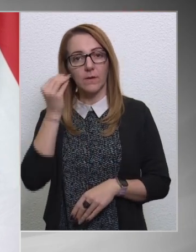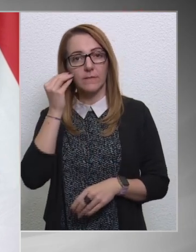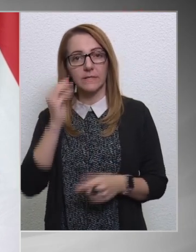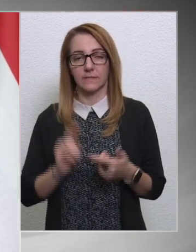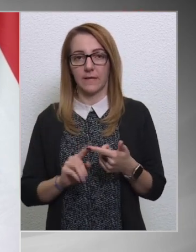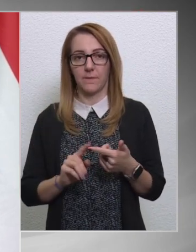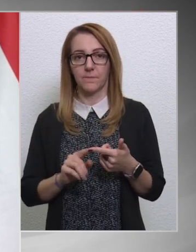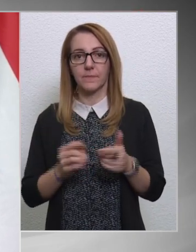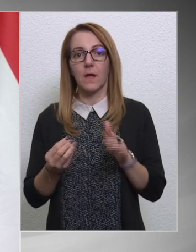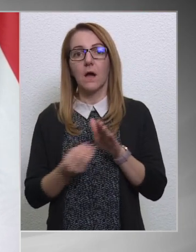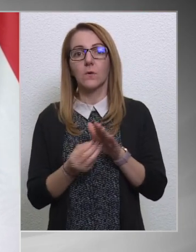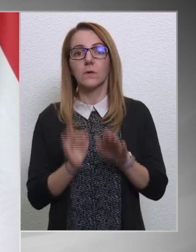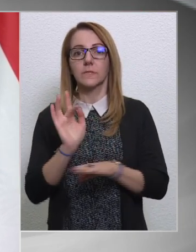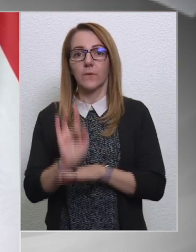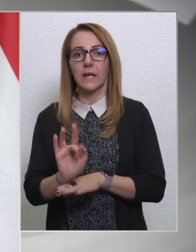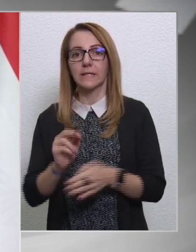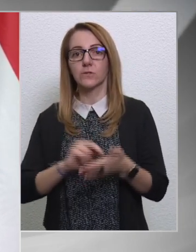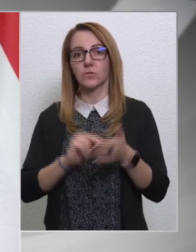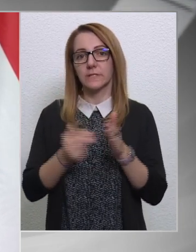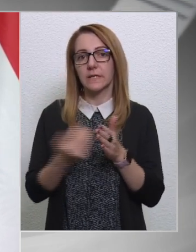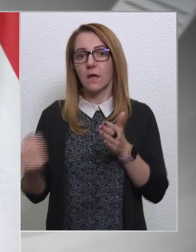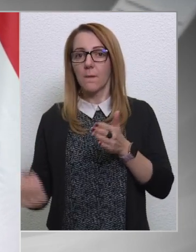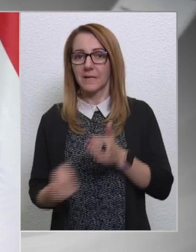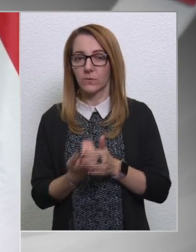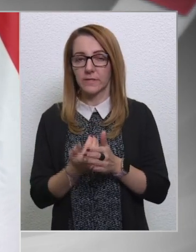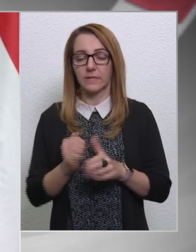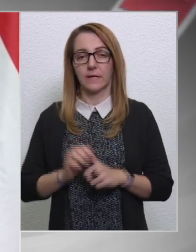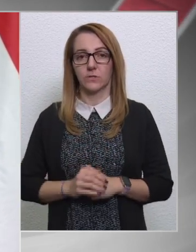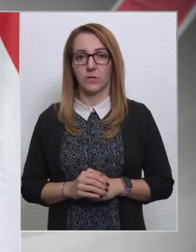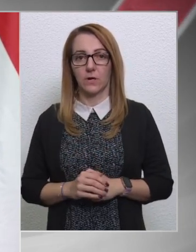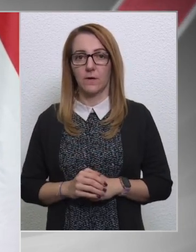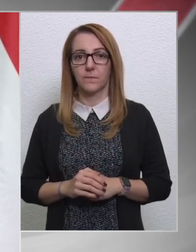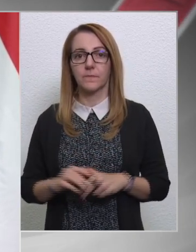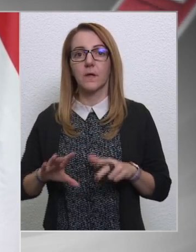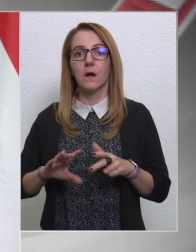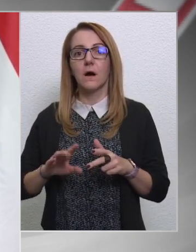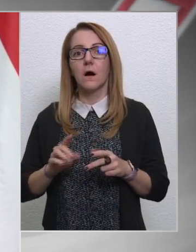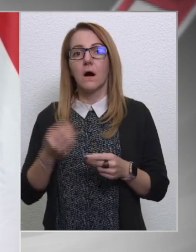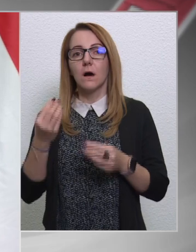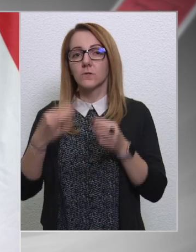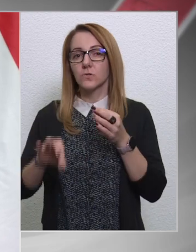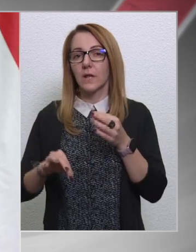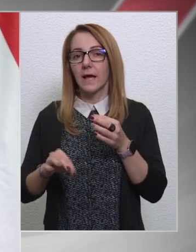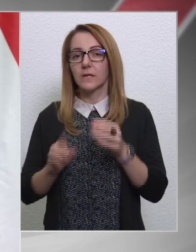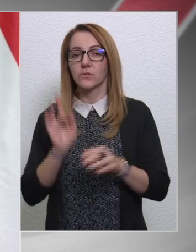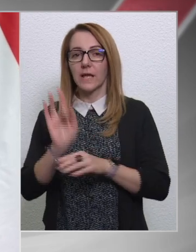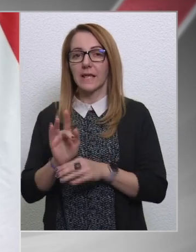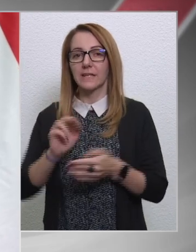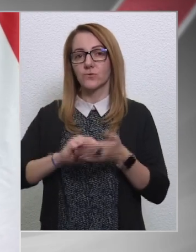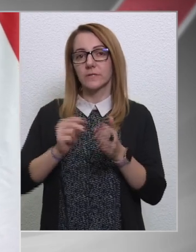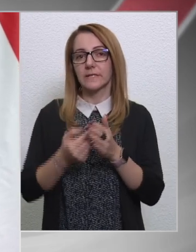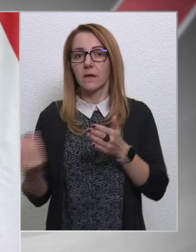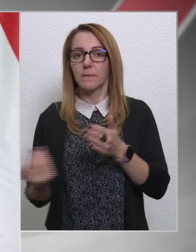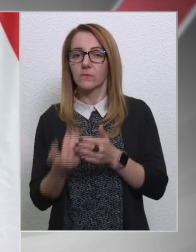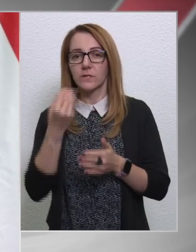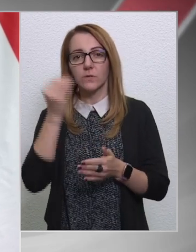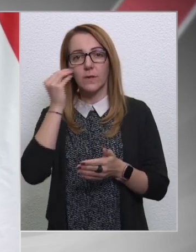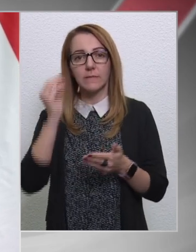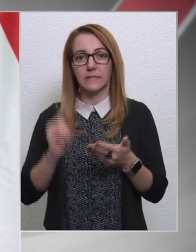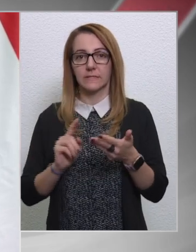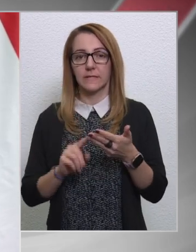a korrupció ellenes stratégia megújítása, a csalás ellenes stratégia megújítása, ha jól emlékszem,